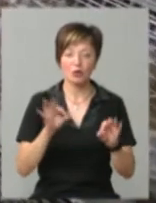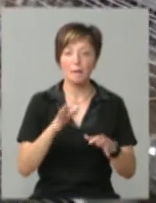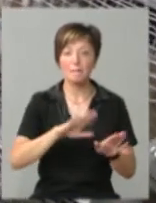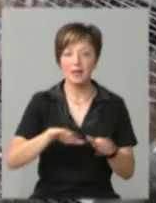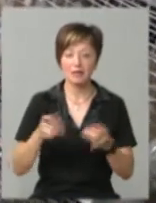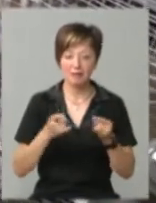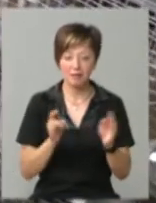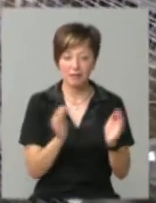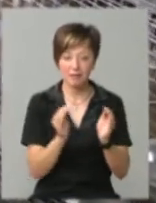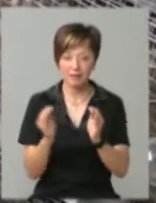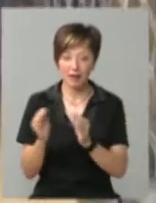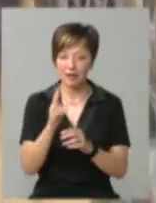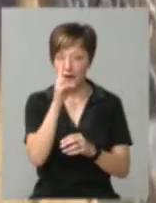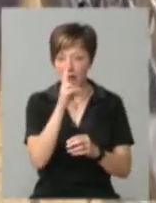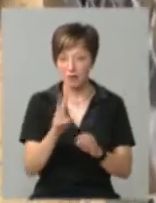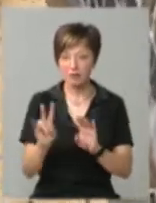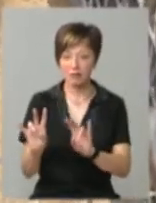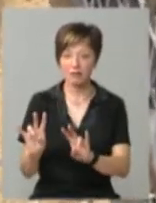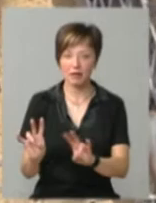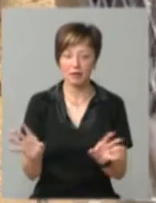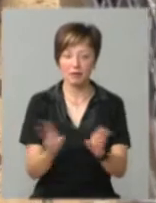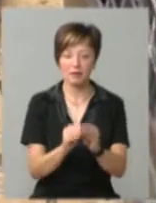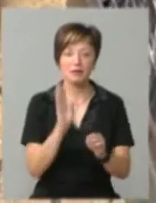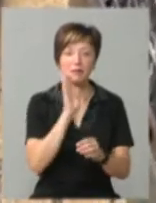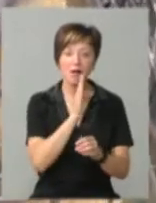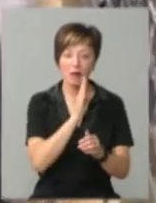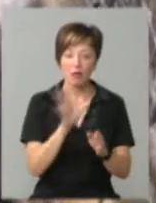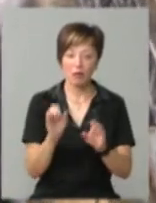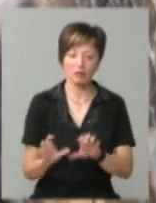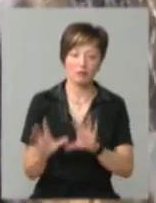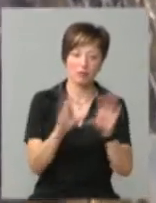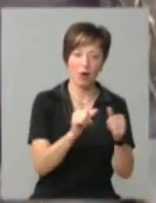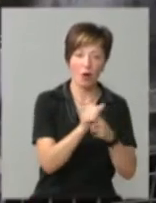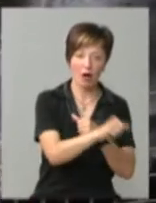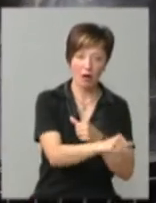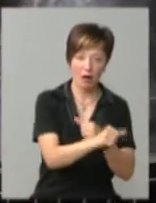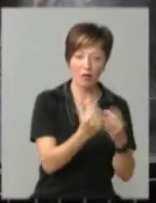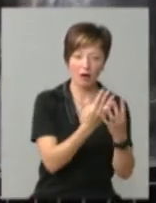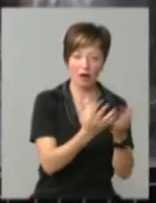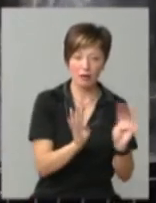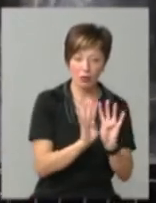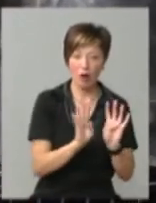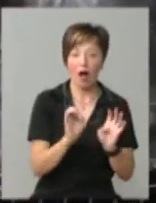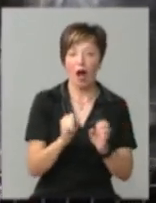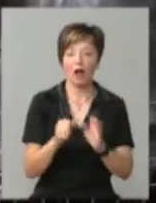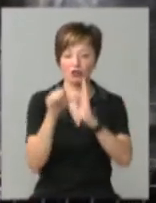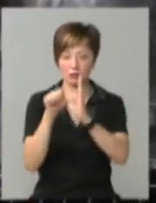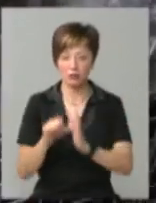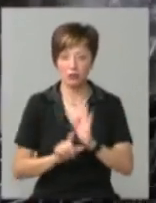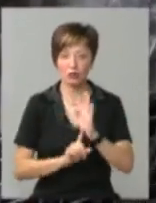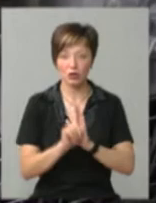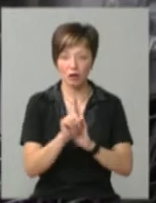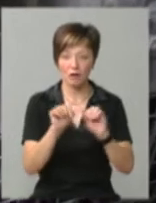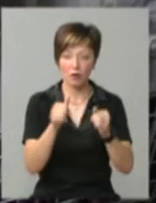народження дитинчат шеншили два місяці знаходяться з мамою. Потім їх відсаджують в окрему клітку, а після досягнення 6-місячного віку починають